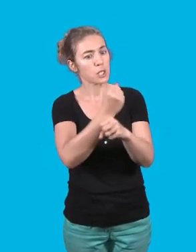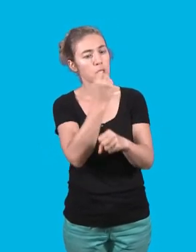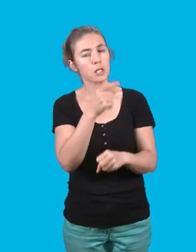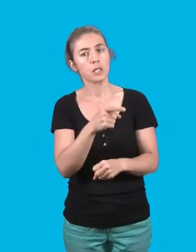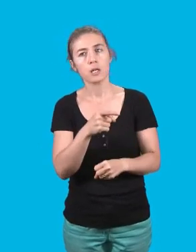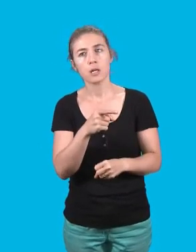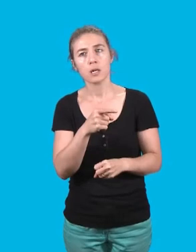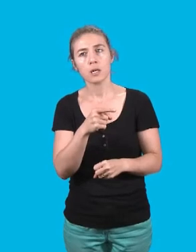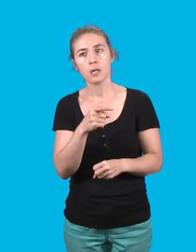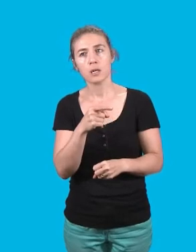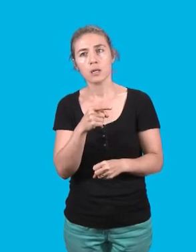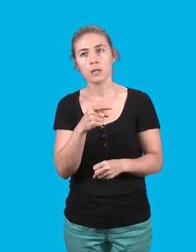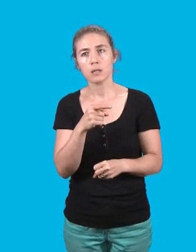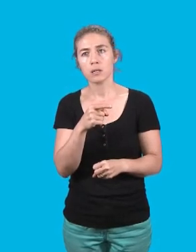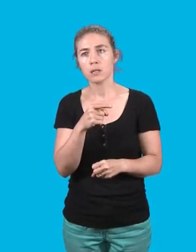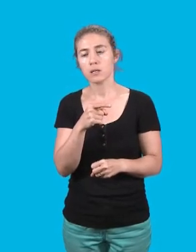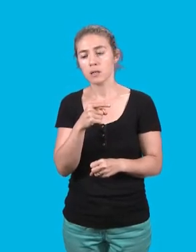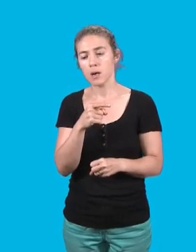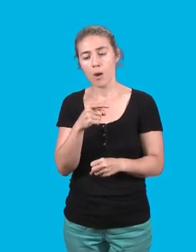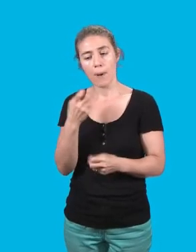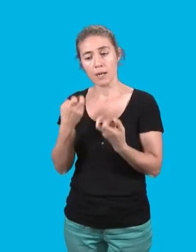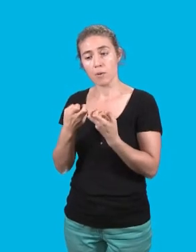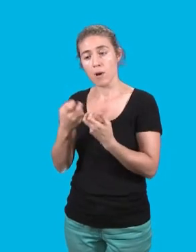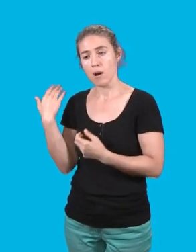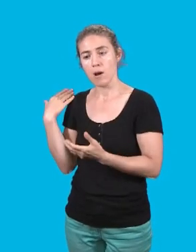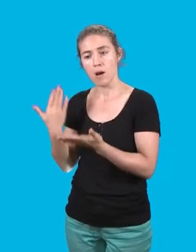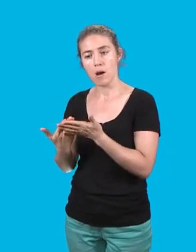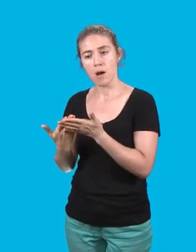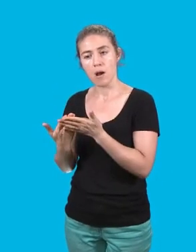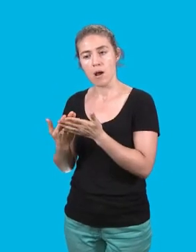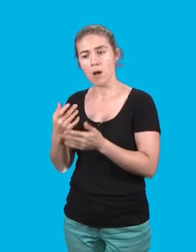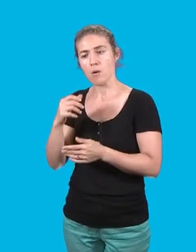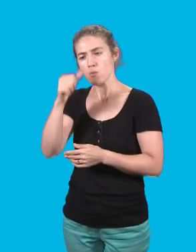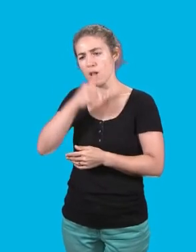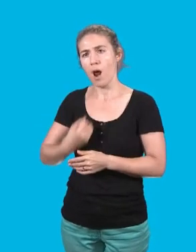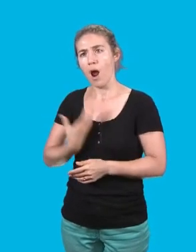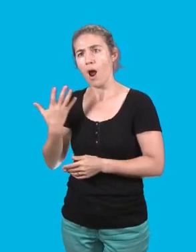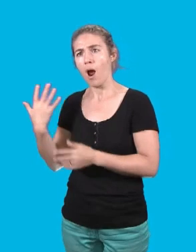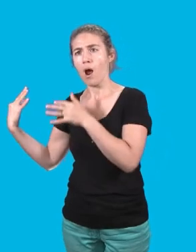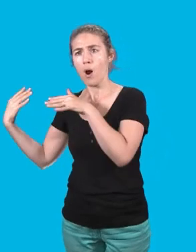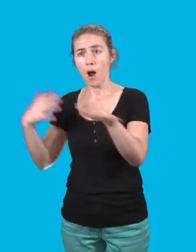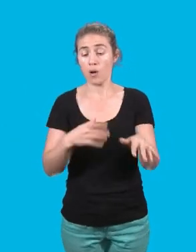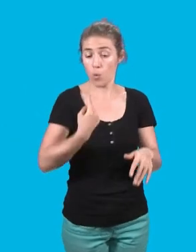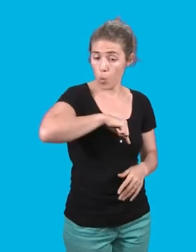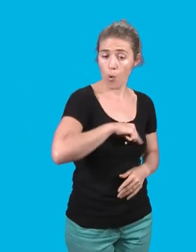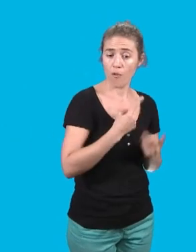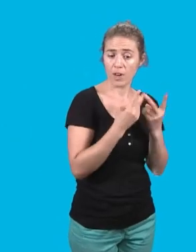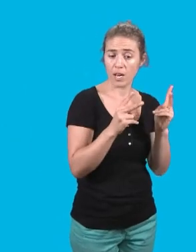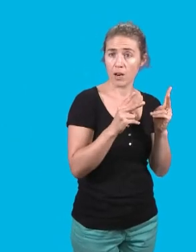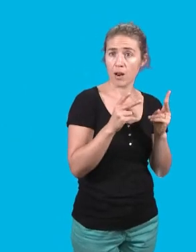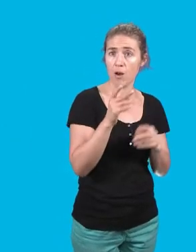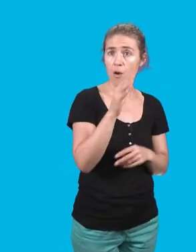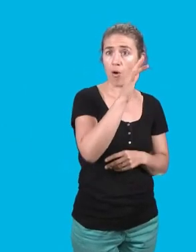de fréquentation du musée d'art nous place deuxième ville après Paris pour une